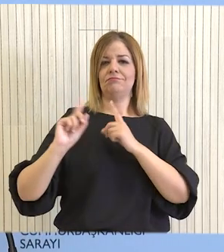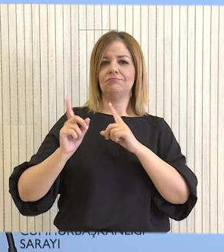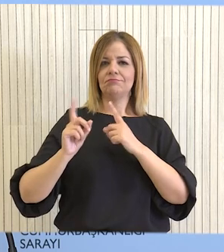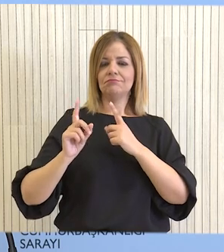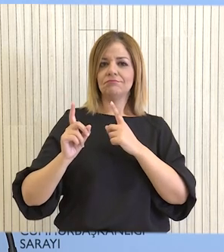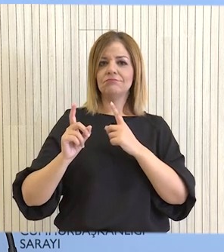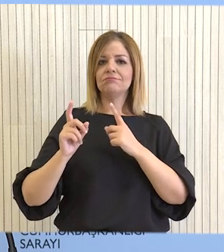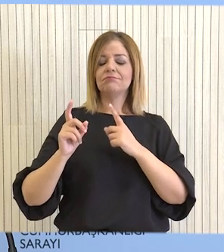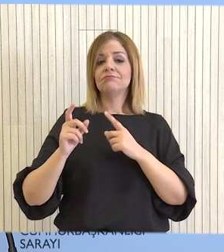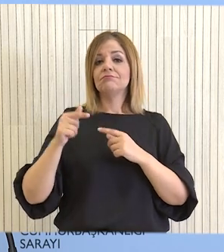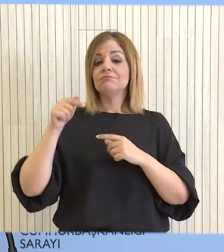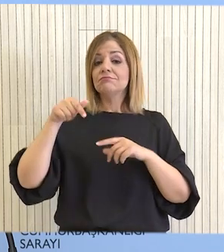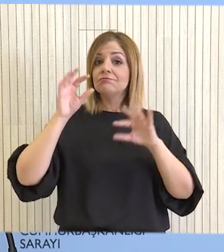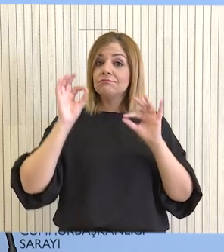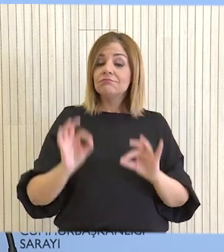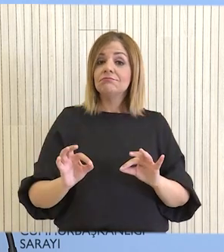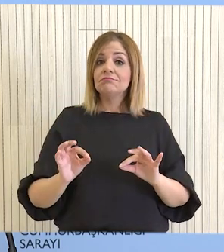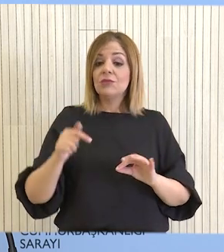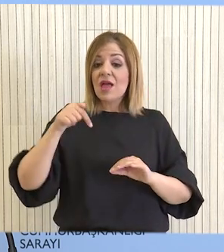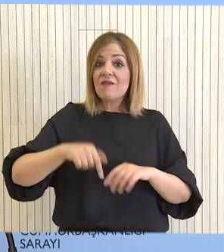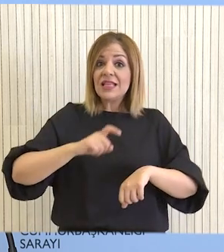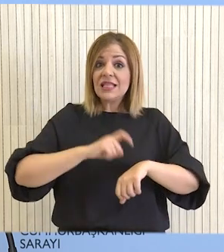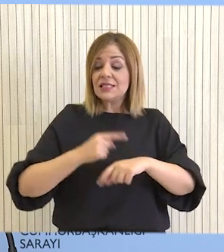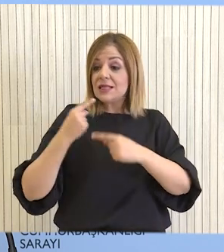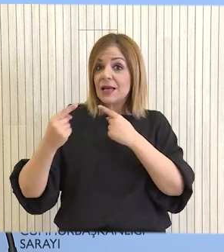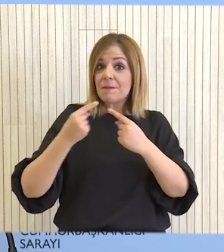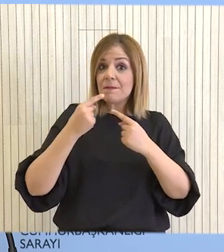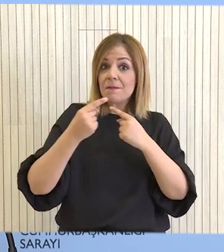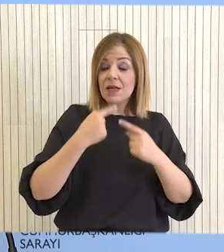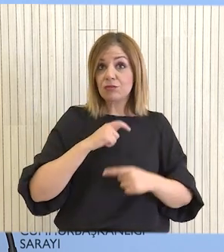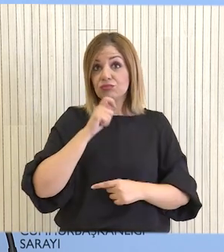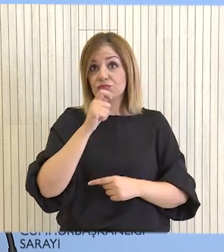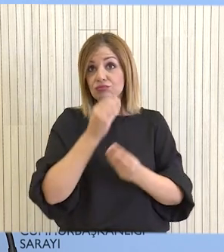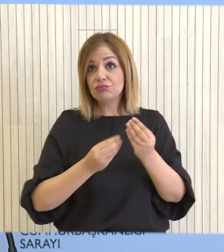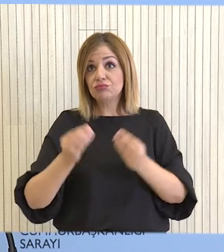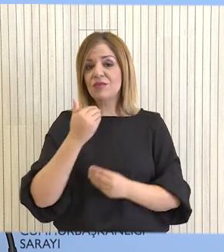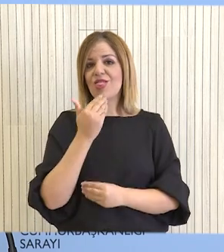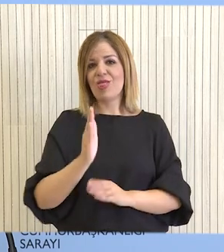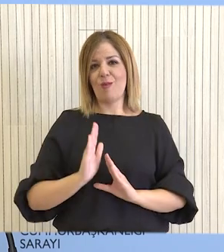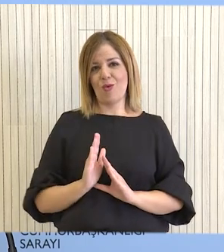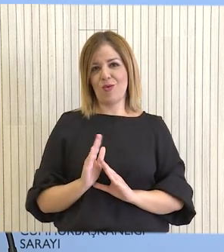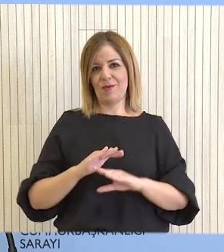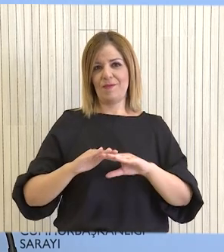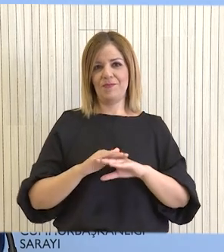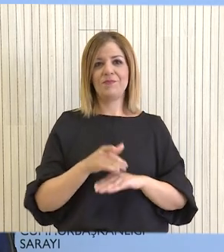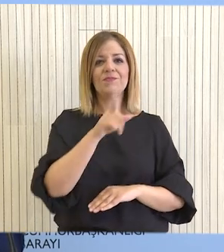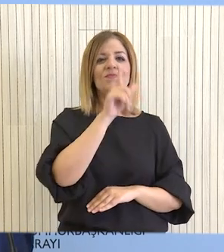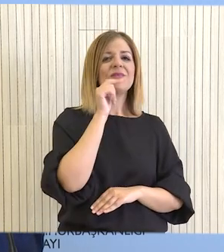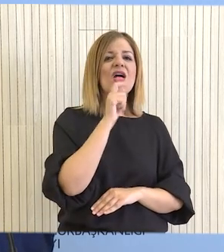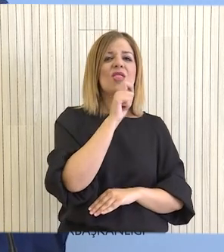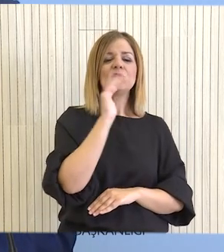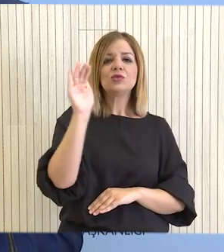Πάντοτε καλύτερη πίστη. Την ίδια στιγμή, επαναλαμβάνω, βρισκόμαστε εν μέσω μιας διαπραγμάτευσης και δεν μπορούν να γίνουν περισσότερες τοποθέτήσεις. Πότε να αναμένουμε